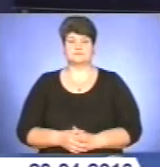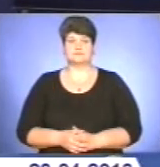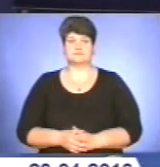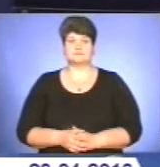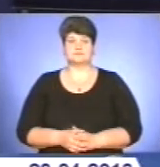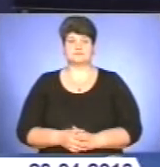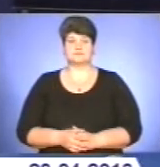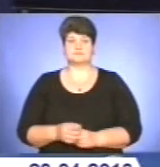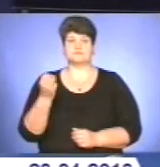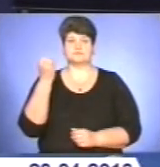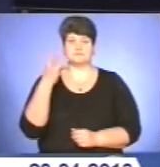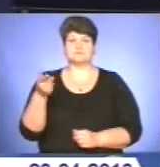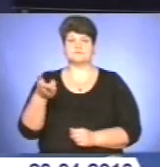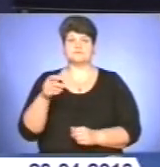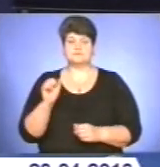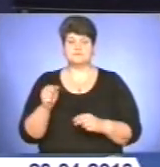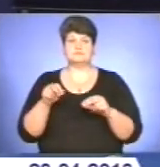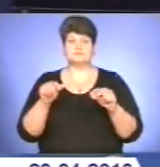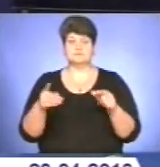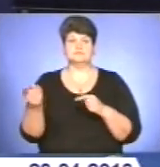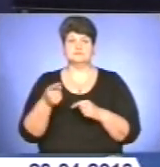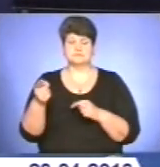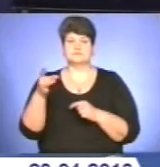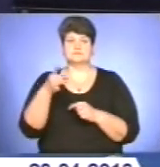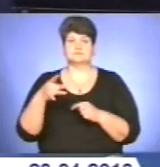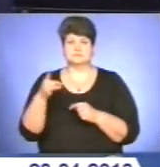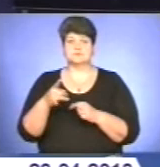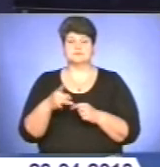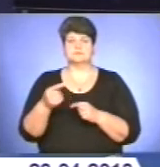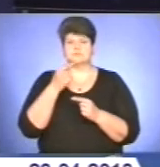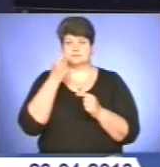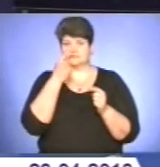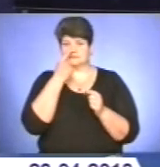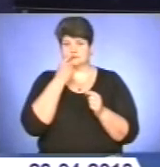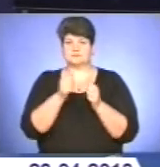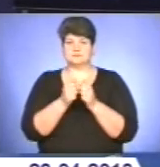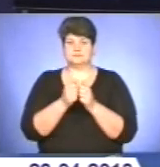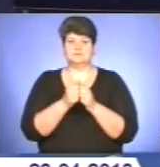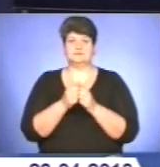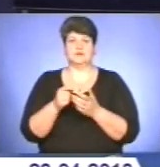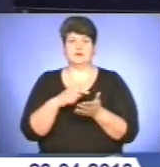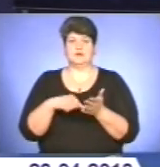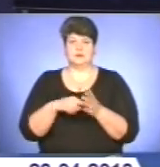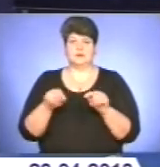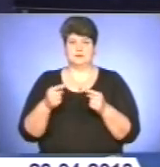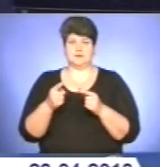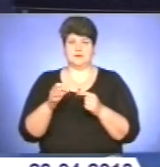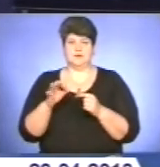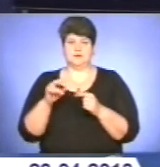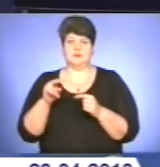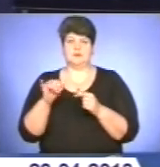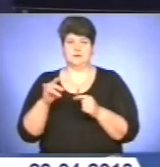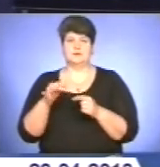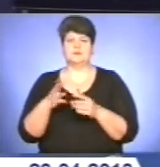13 гектарів землі у Тернопільському районі неподалік міста виділено для створення оптового ринку. Вже готова проектно